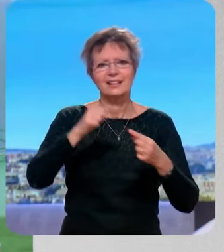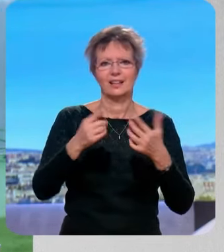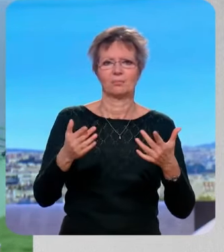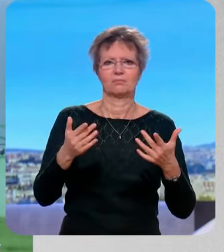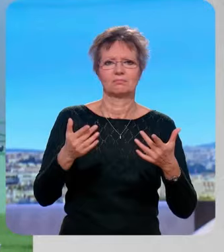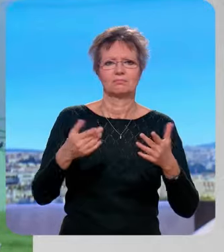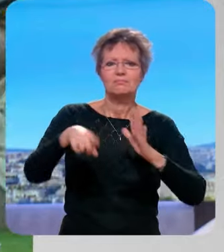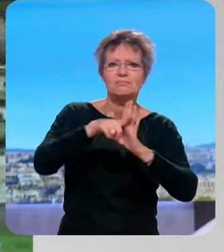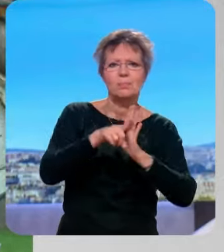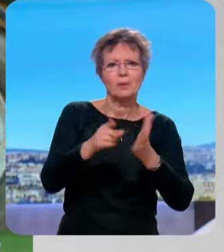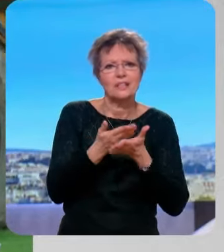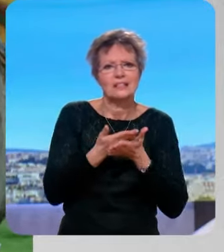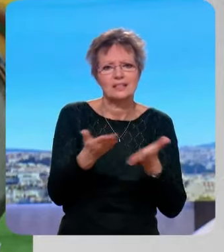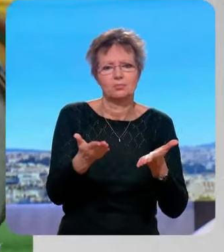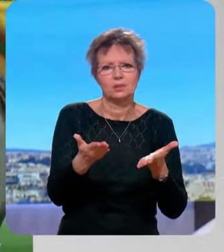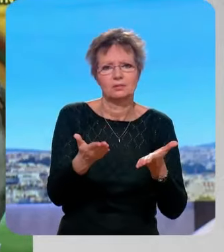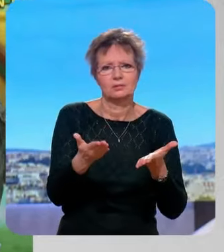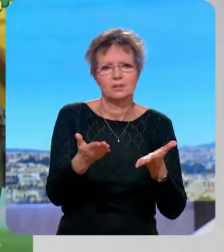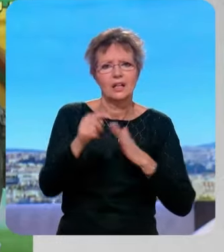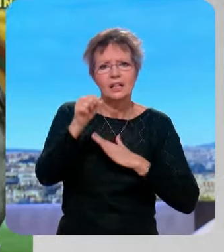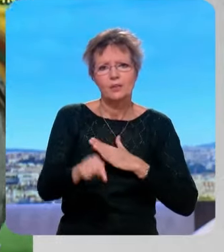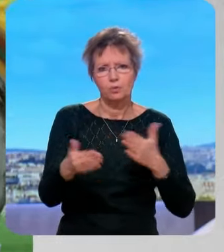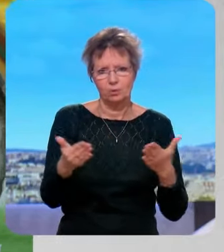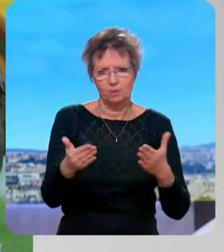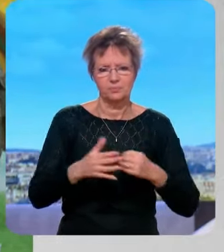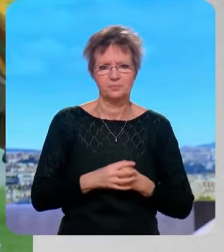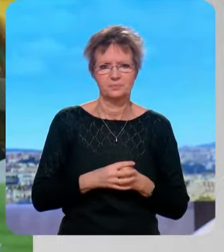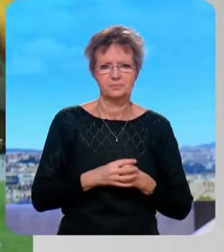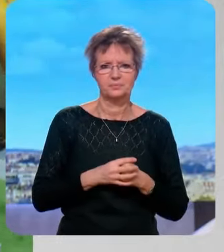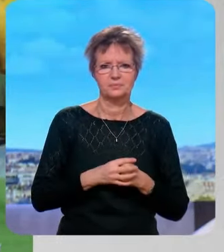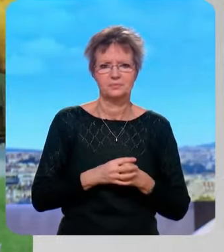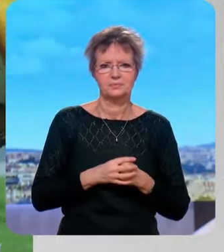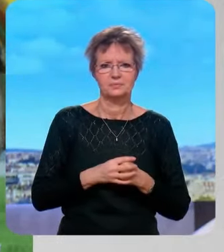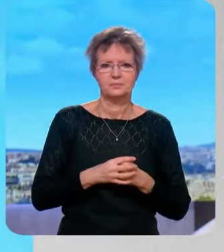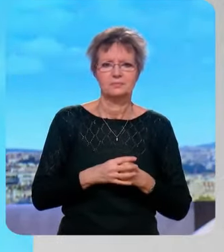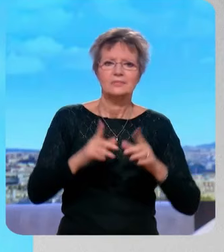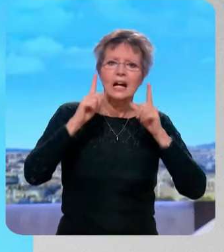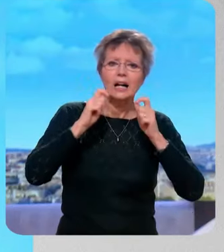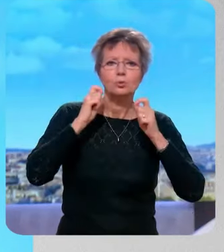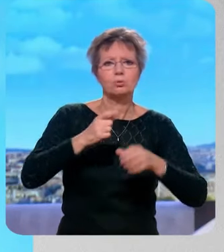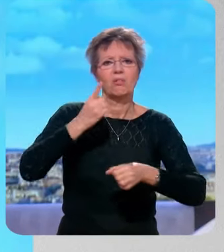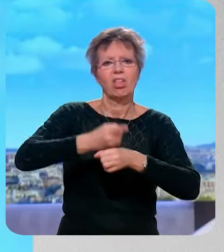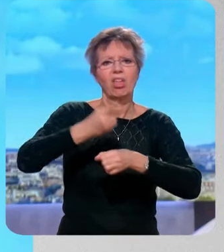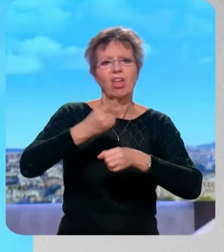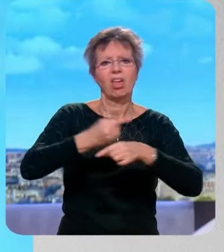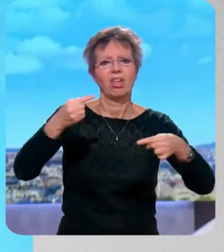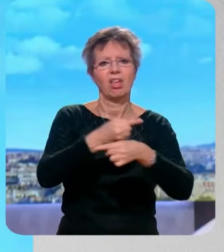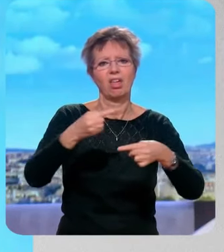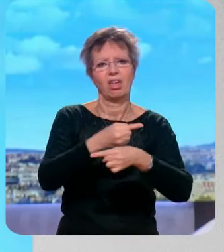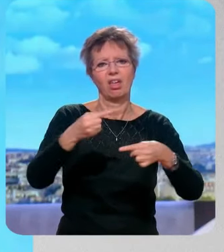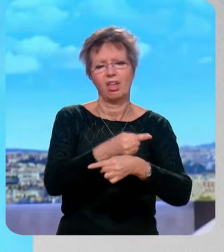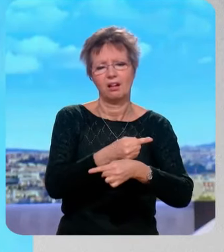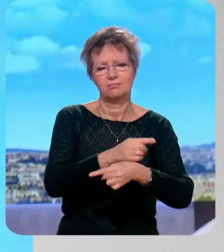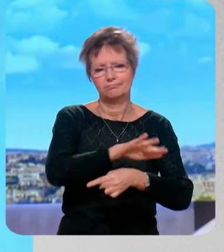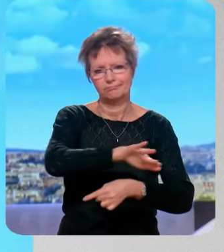simplification,'est de faire en sorte que dans la trajectoire que nous avons choisie, on ne vienne pas envoyer des injonctions contradictoires. Et deuxième élément,